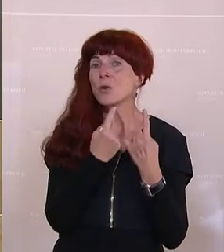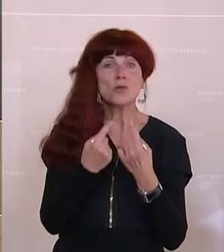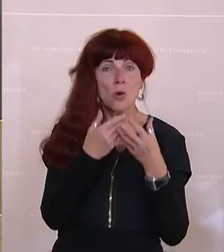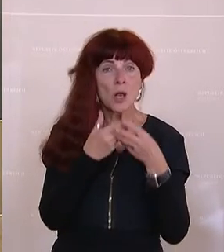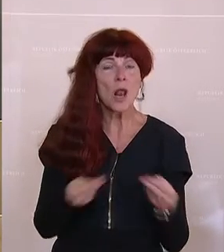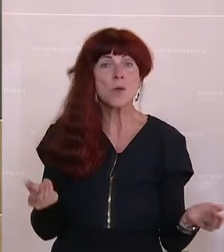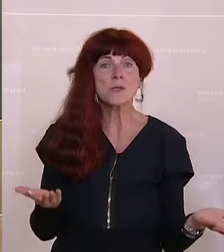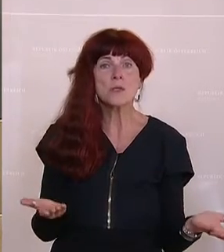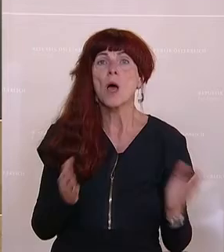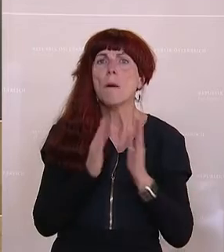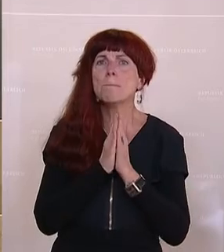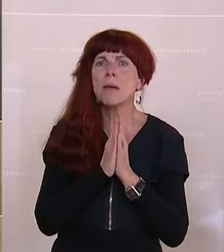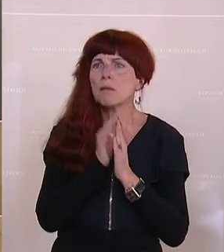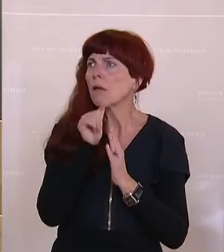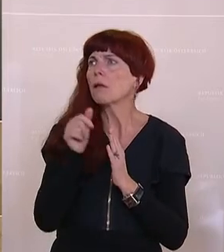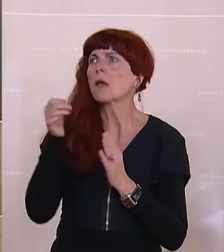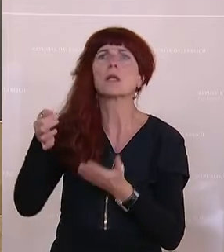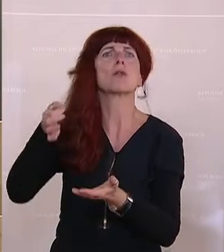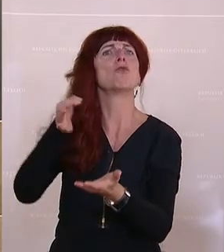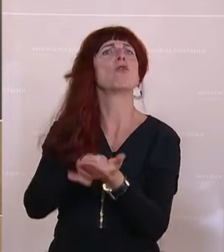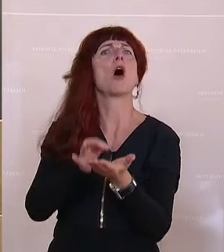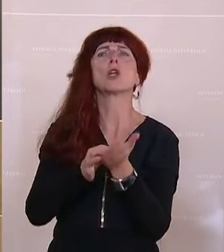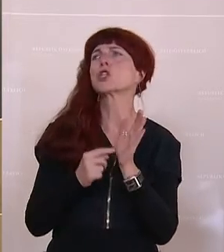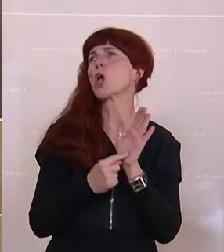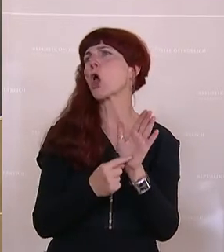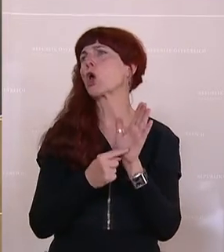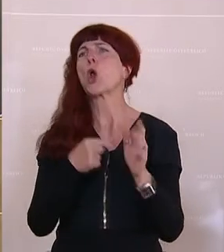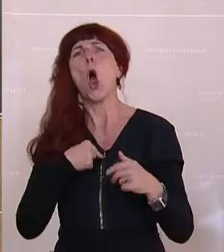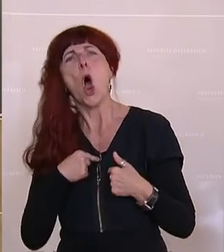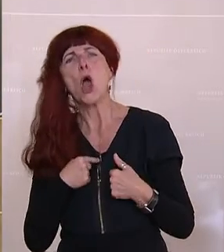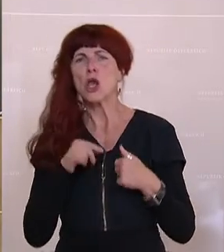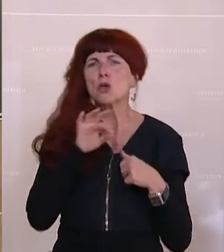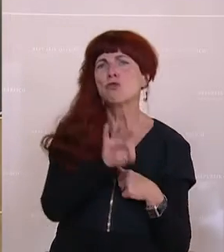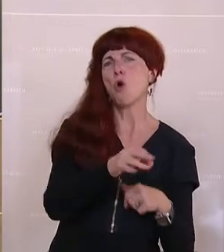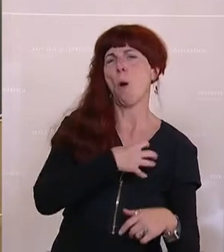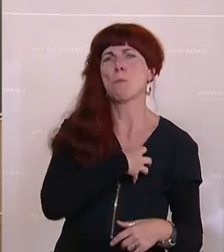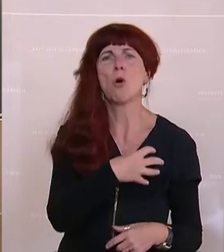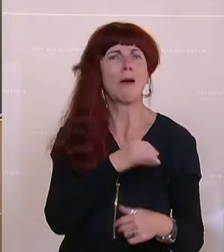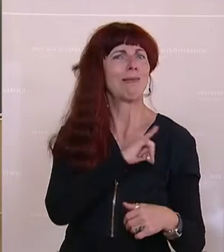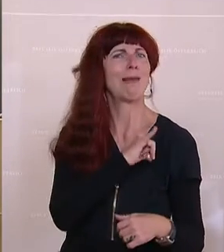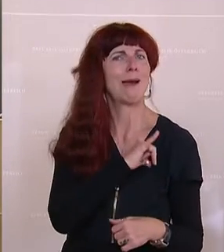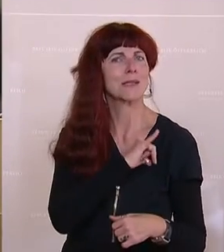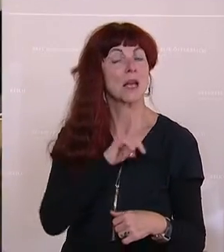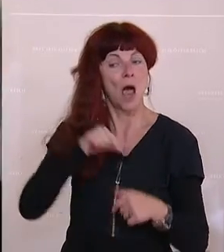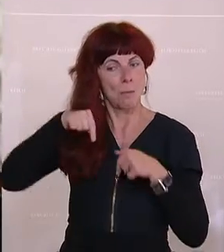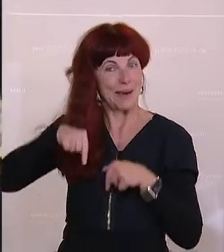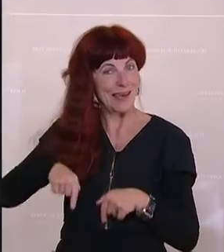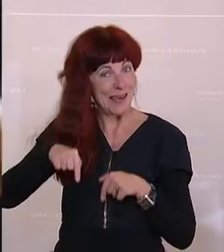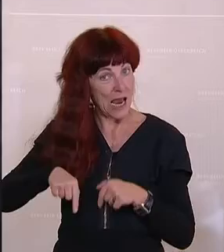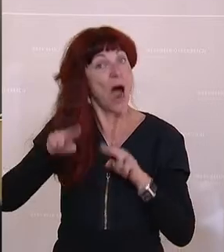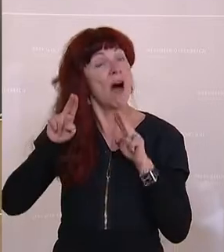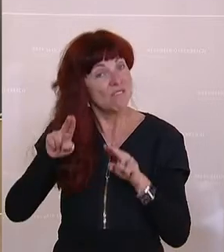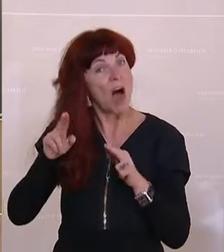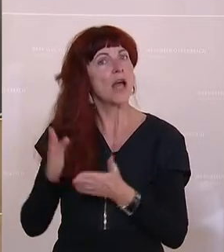Also bitte nicht vor Ort vorgaukeln, dass man eh bei den Interessen der Bürgerinnen und Bürger ist und hier herinnen, wo man es wirklich